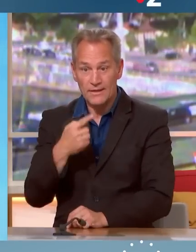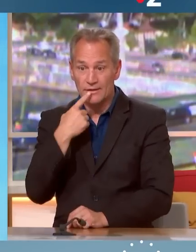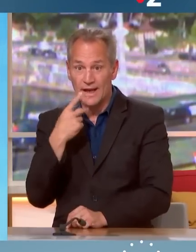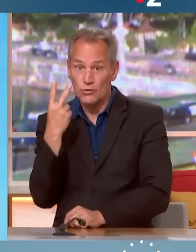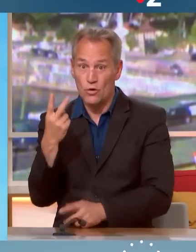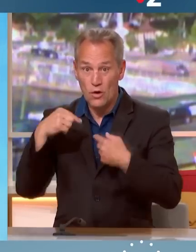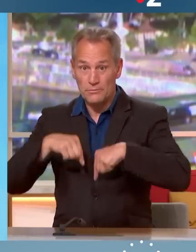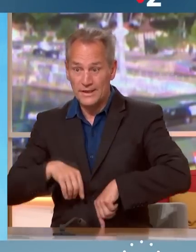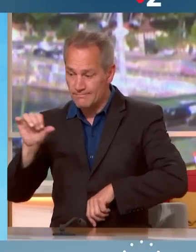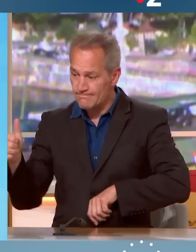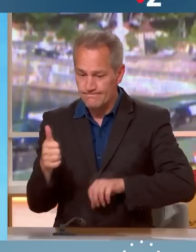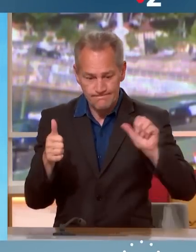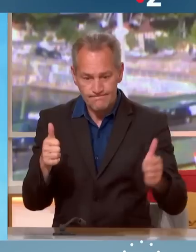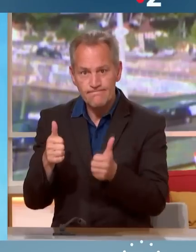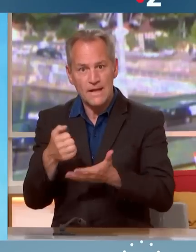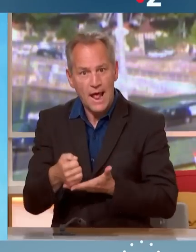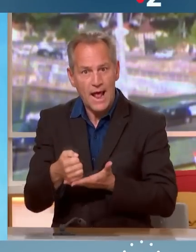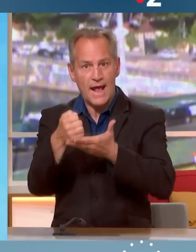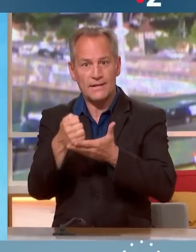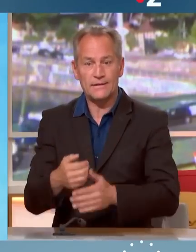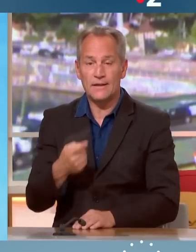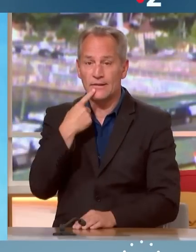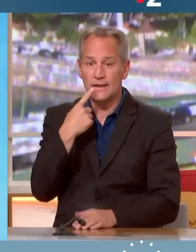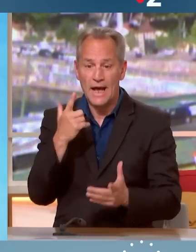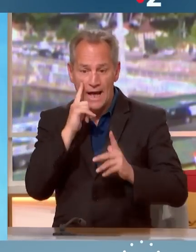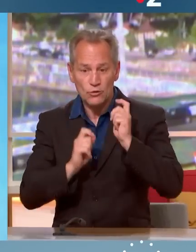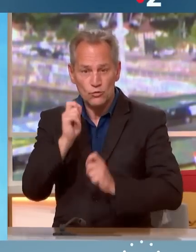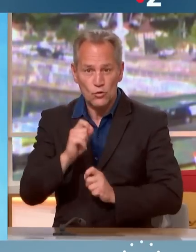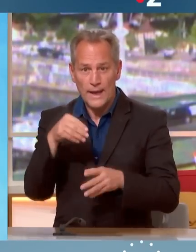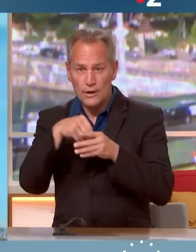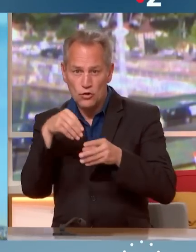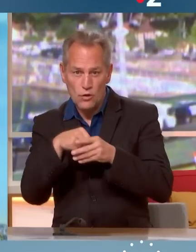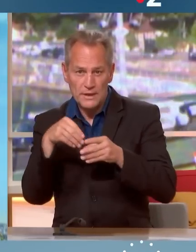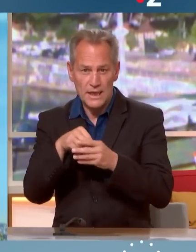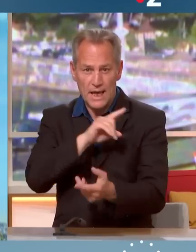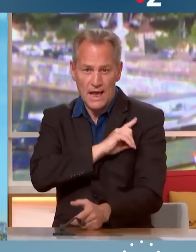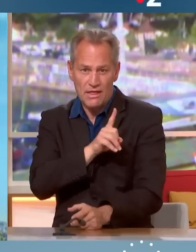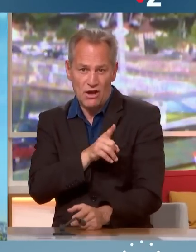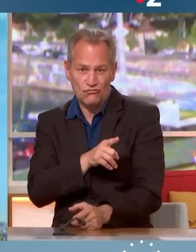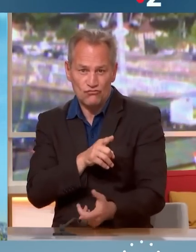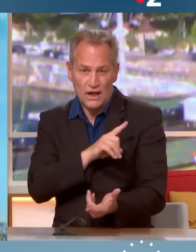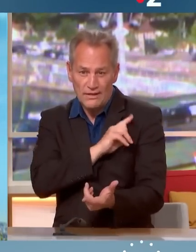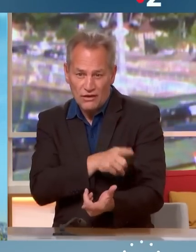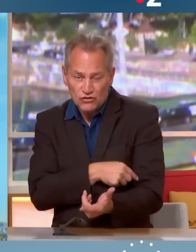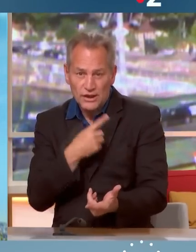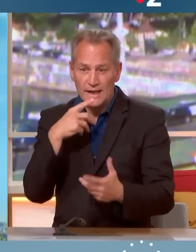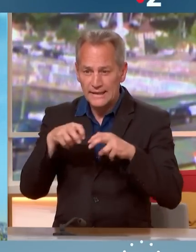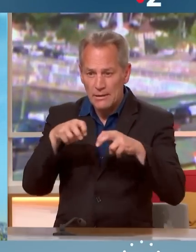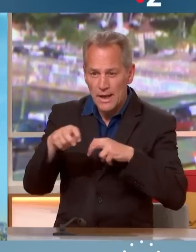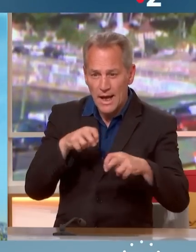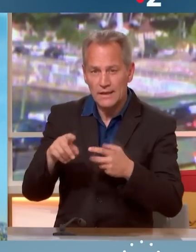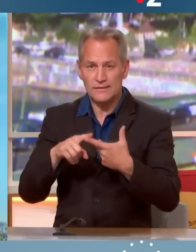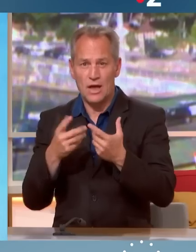La transition énergétique,'est quatre leviers. La sobriété énergétique, comment faire pour se déplacer différemment, se chauffer